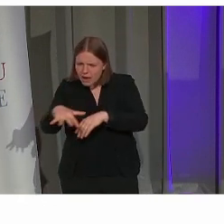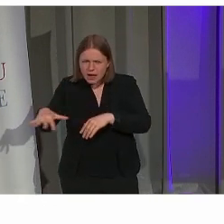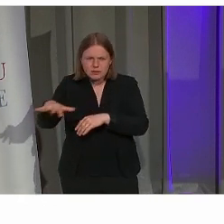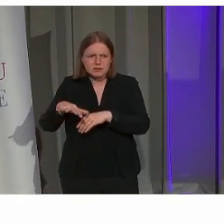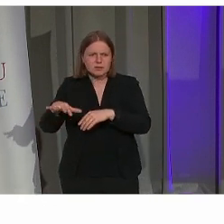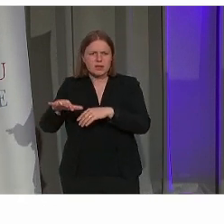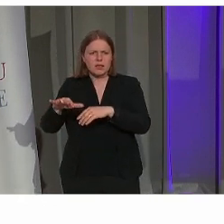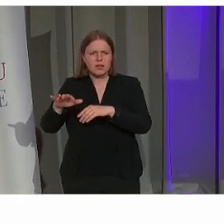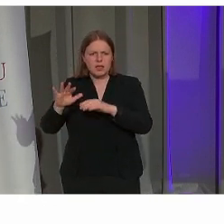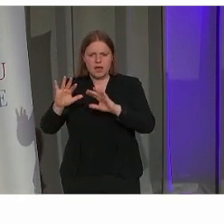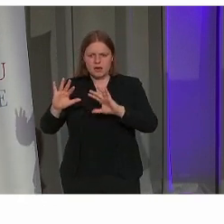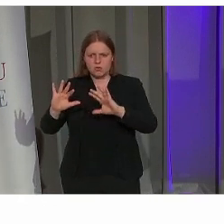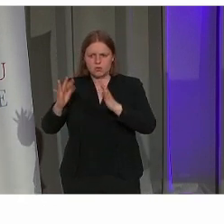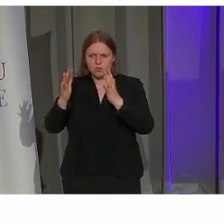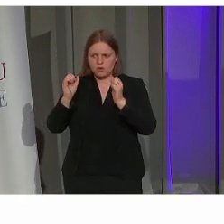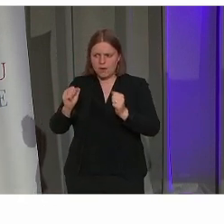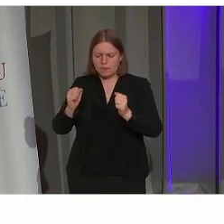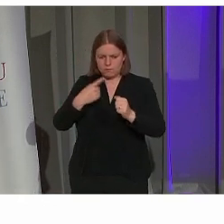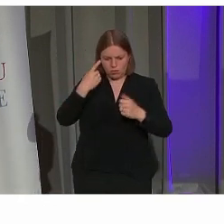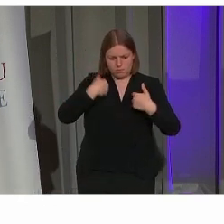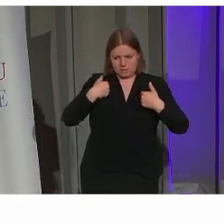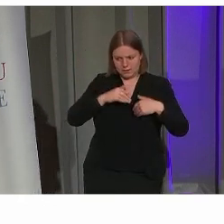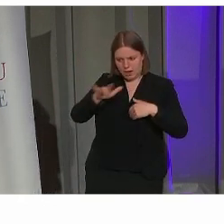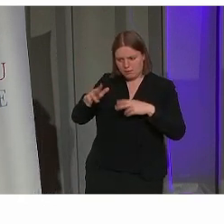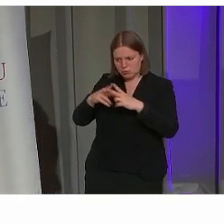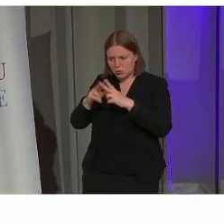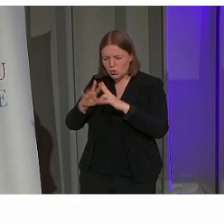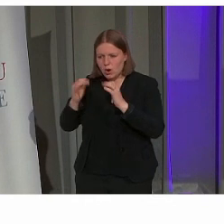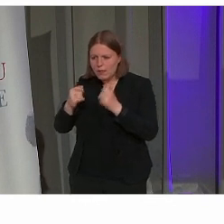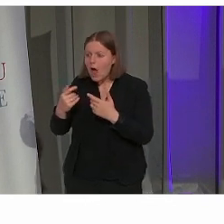voor elk van ons een bepaalde betekenis heeft.